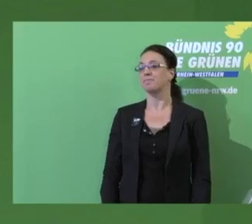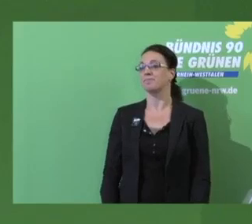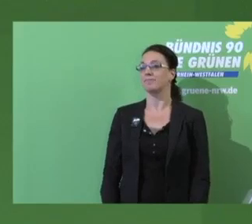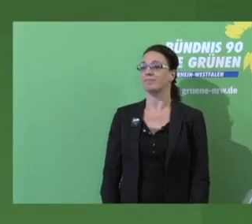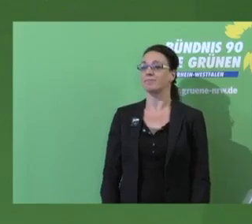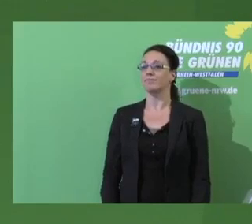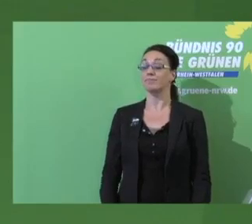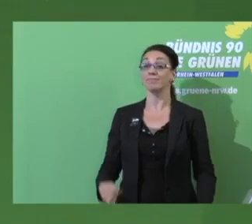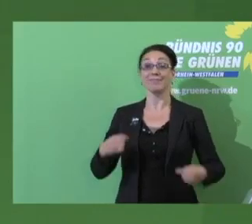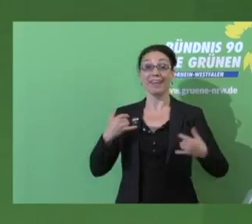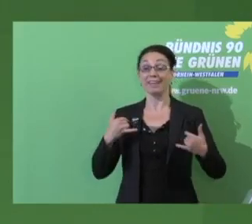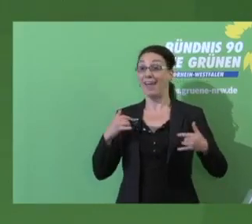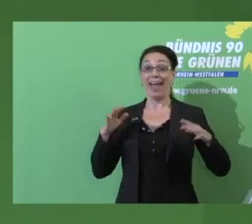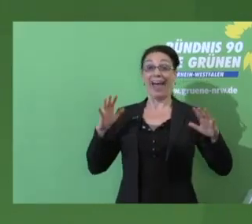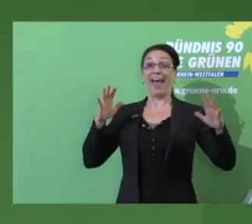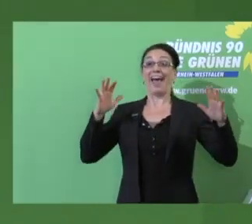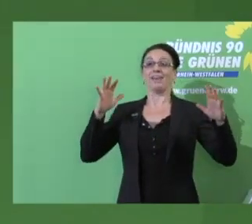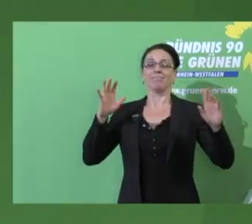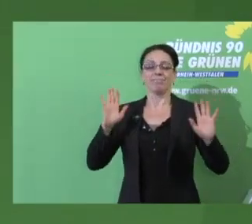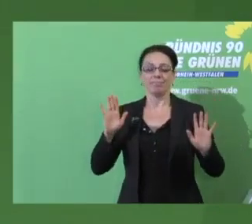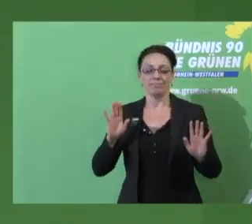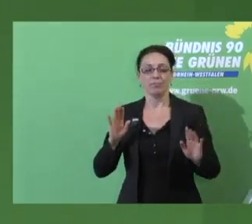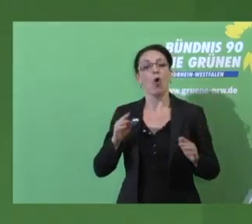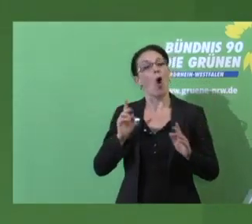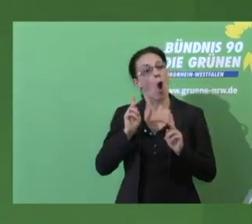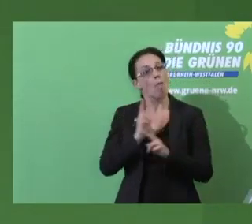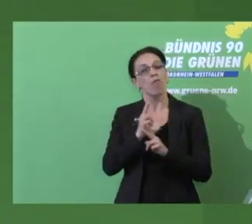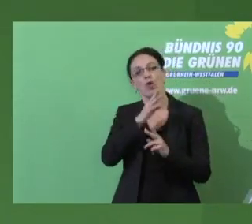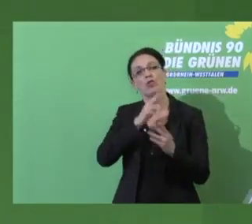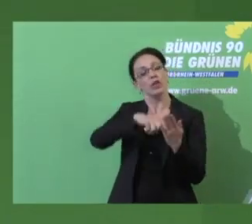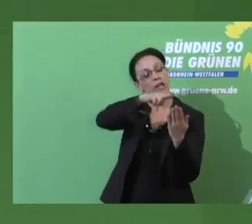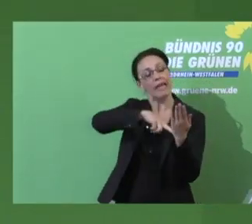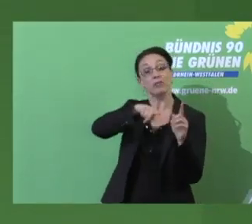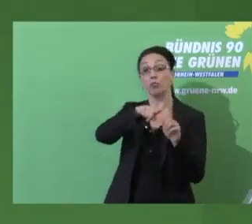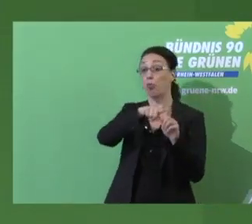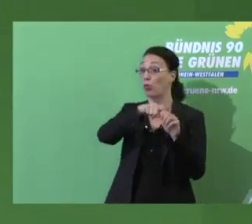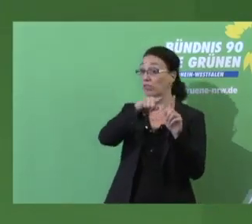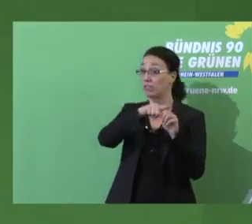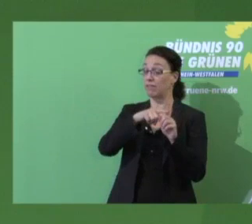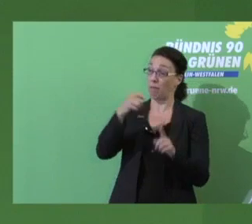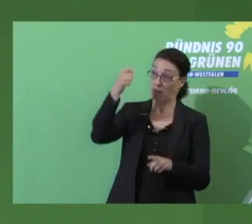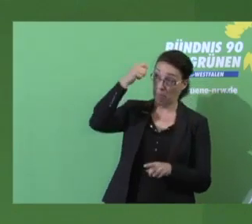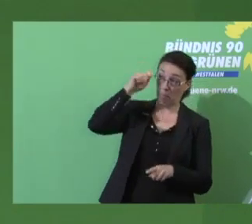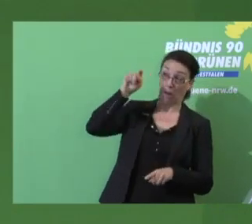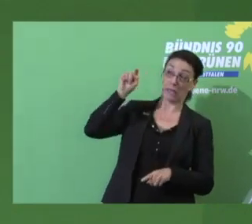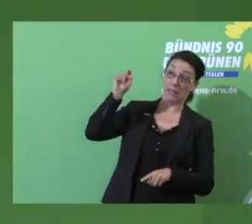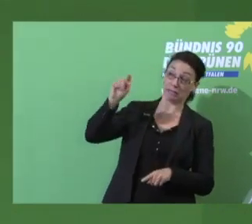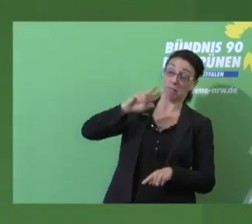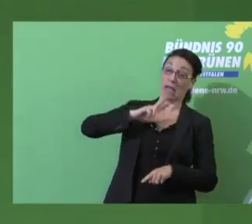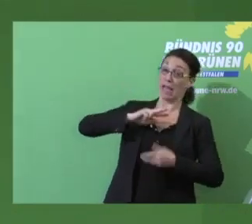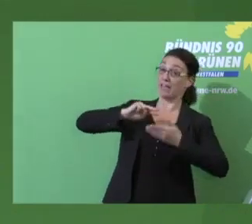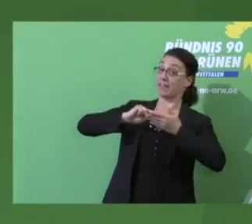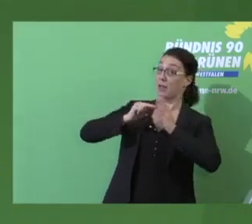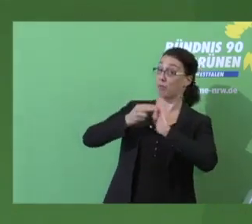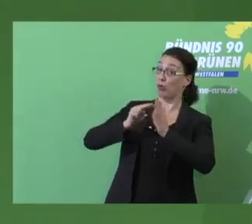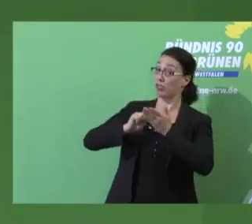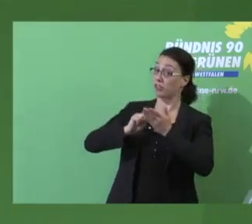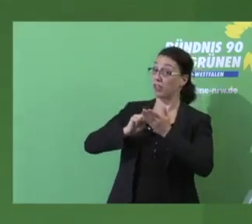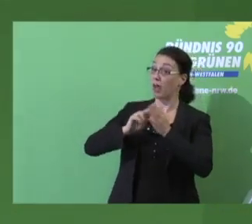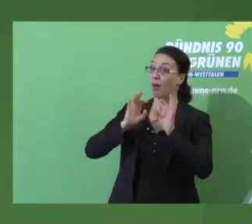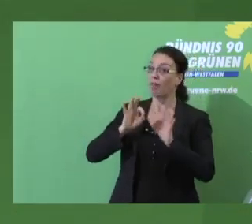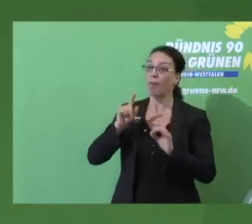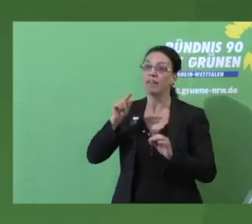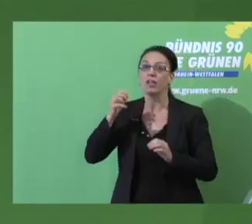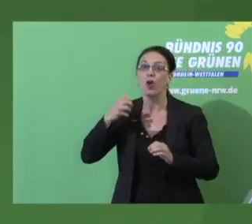Euphorisch kann man schnell werden, wenn man Positives liest angesichts der Realitäten im Berliner Politikgeschäft. Da freut man sich doch schnell über jedes grüne